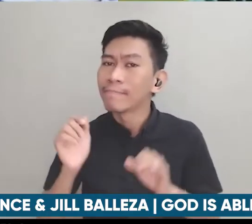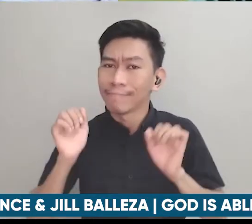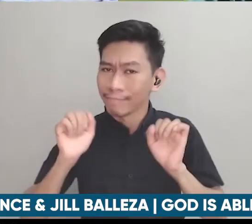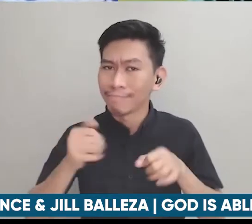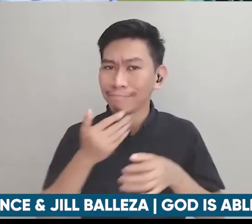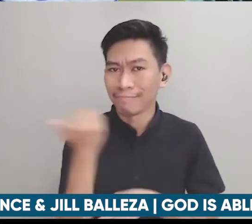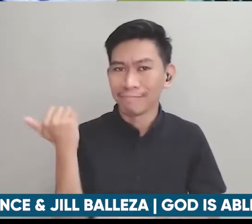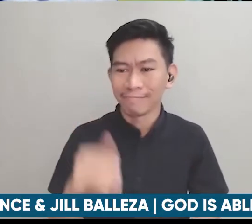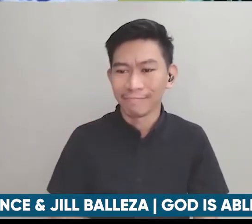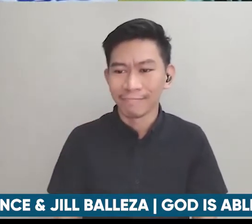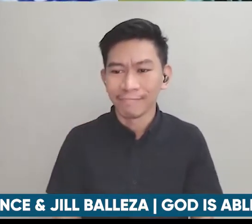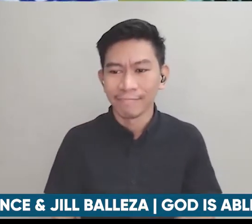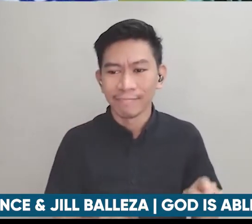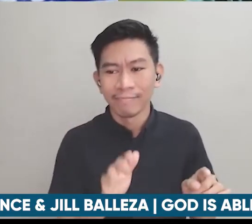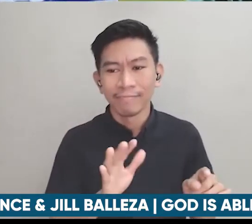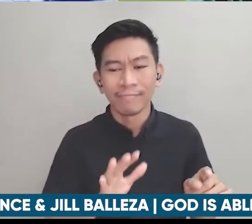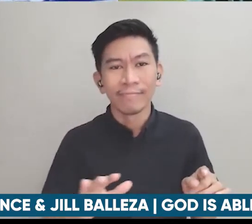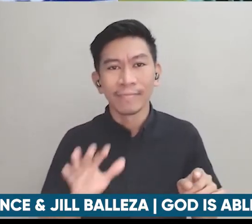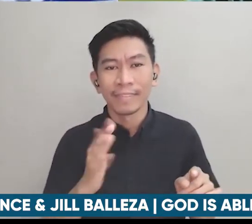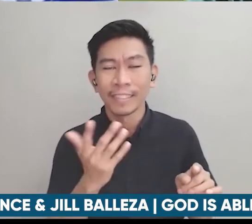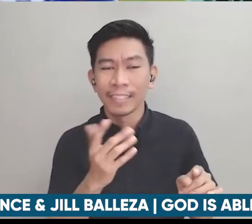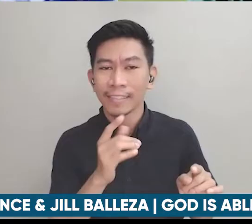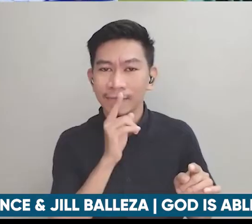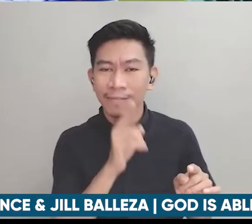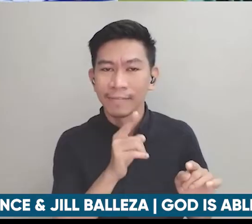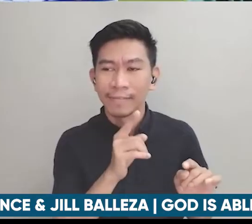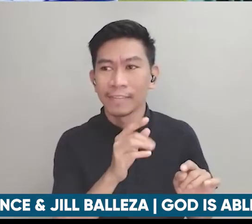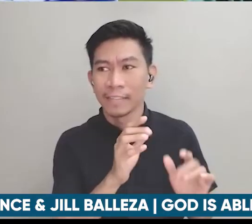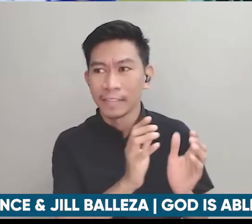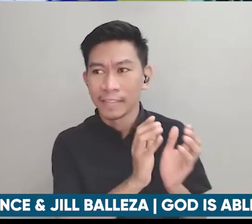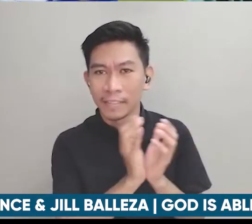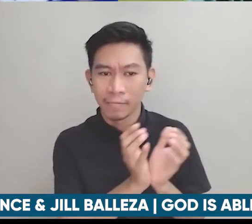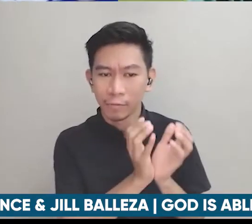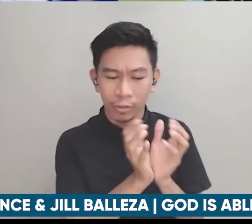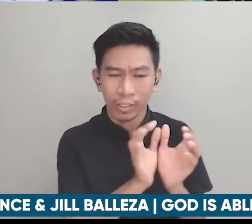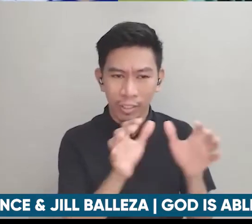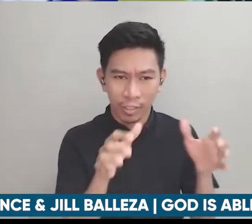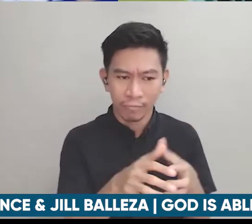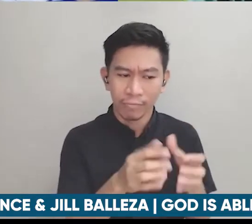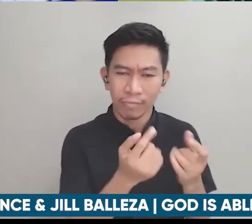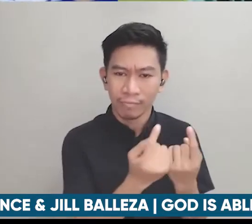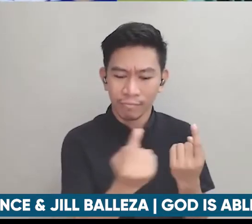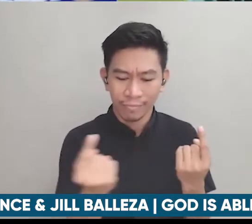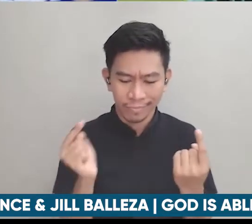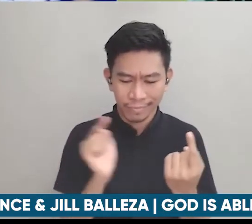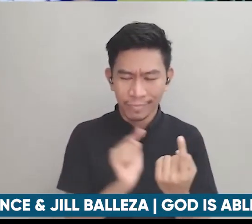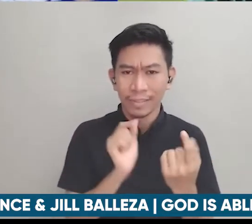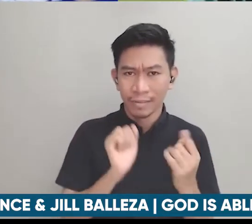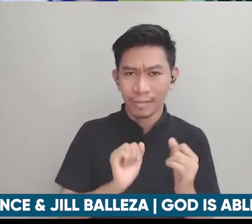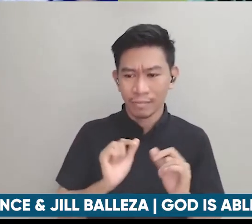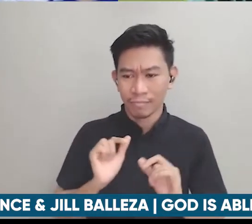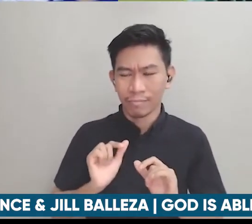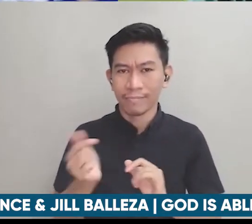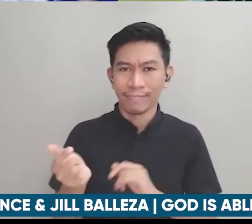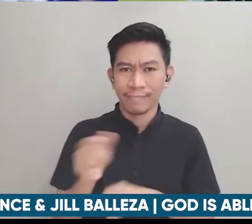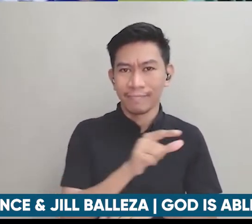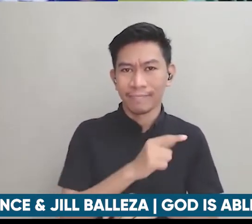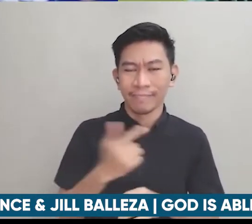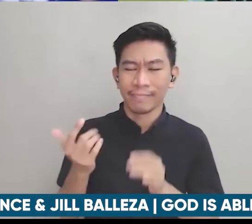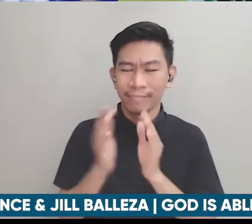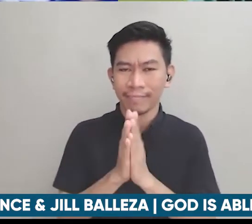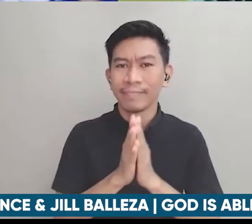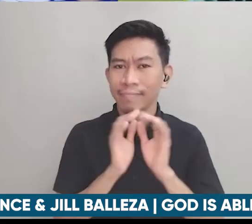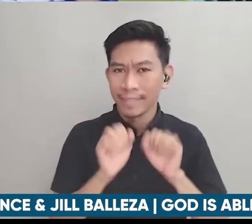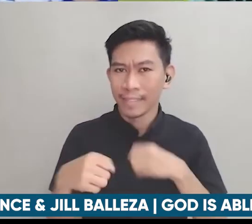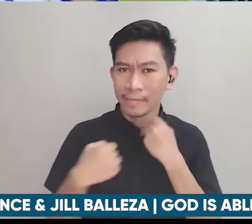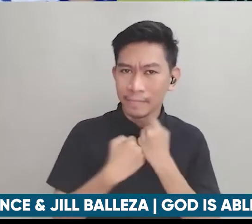may kapansanan tayo rin magkakwentuhan tayo rin na magpipray sa bawat isa may mga things na pwede